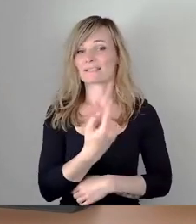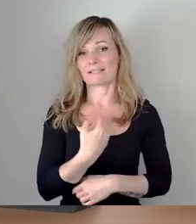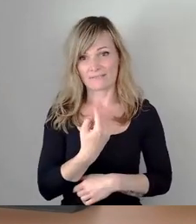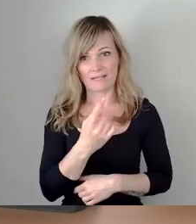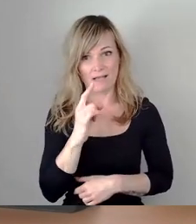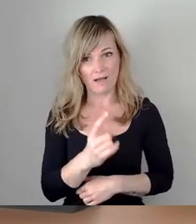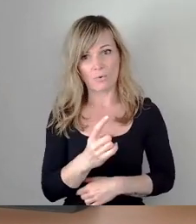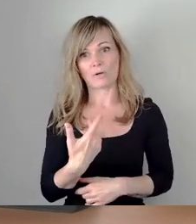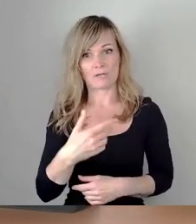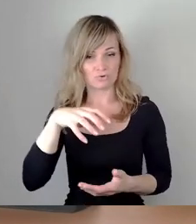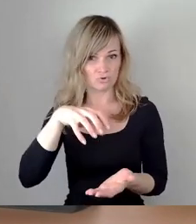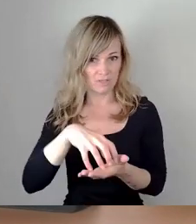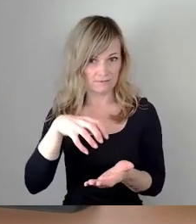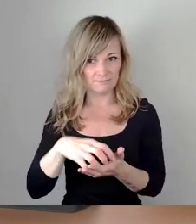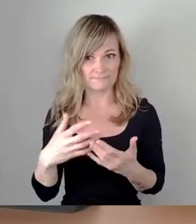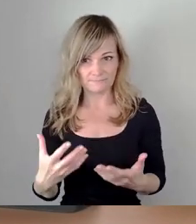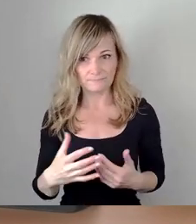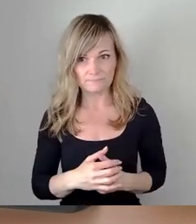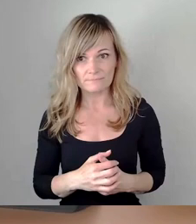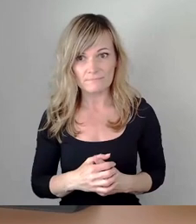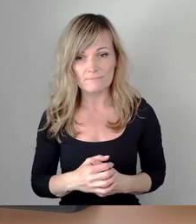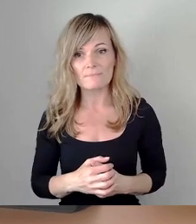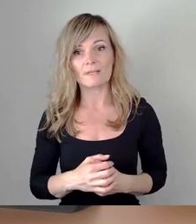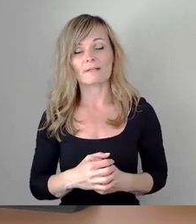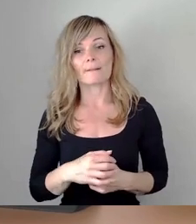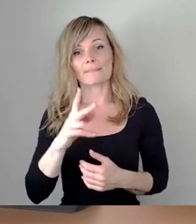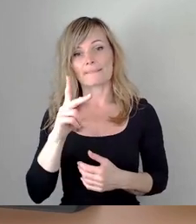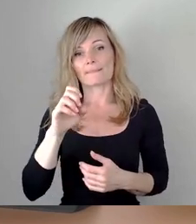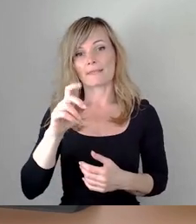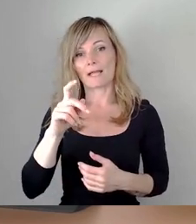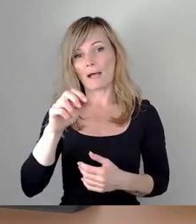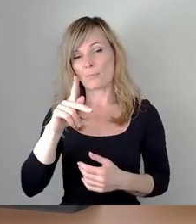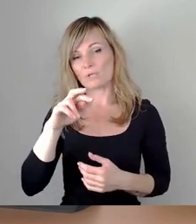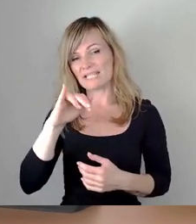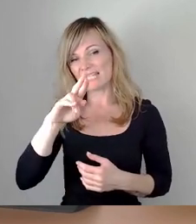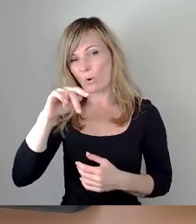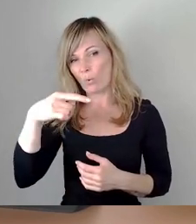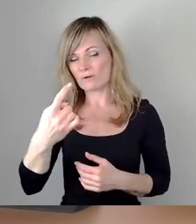auch als Stadt, im Sinne der Dekarbonisierung, der Ausbindung aus dem Thema